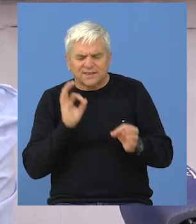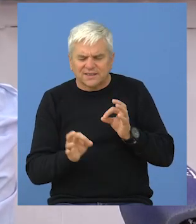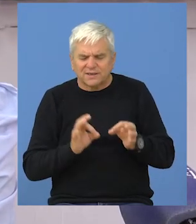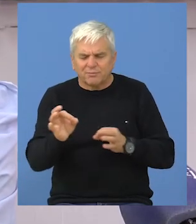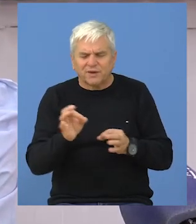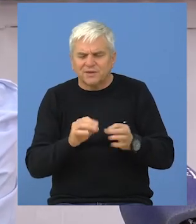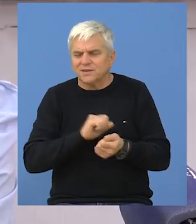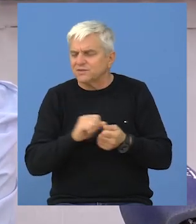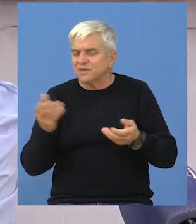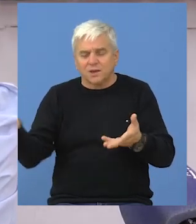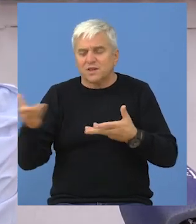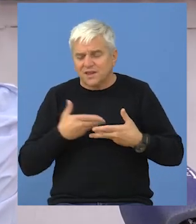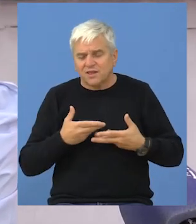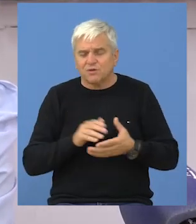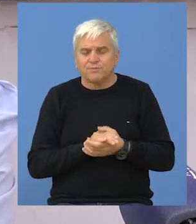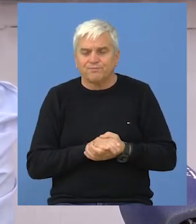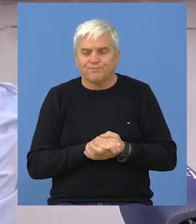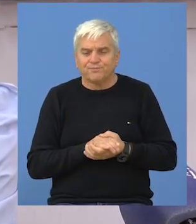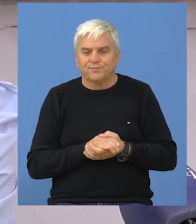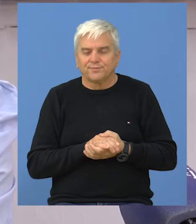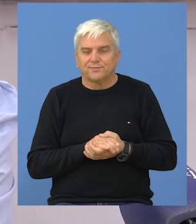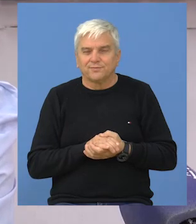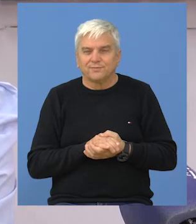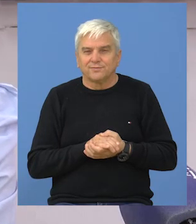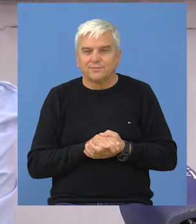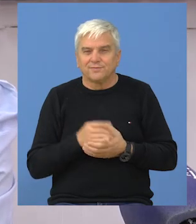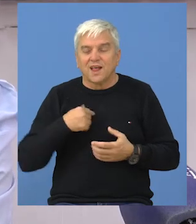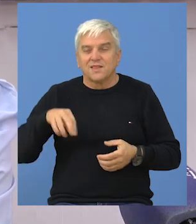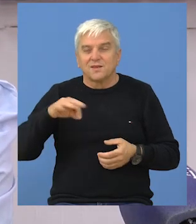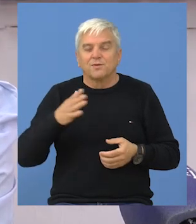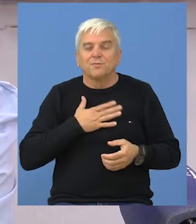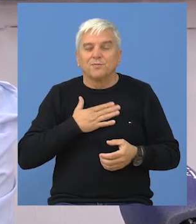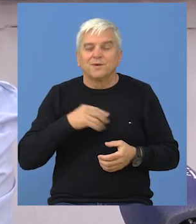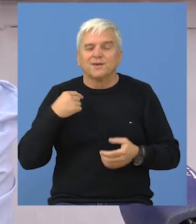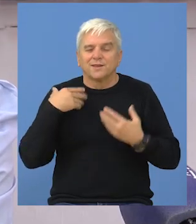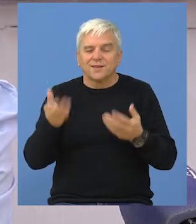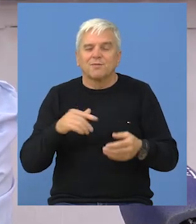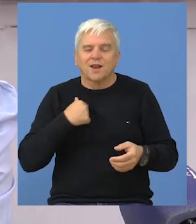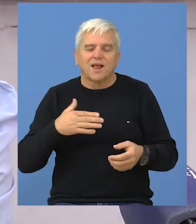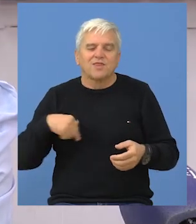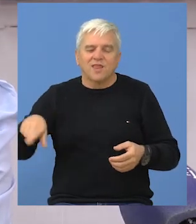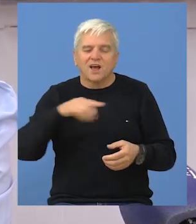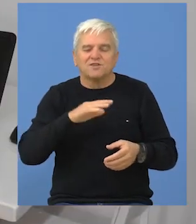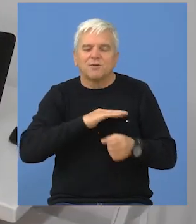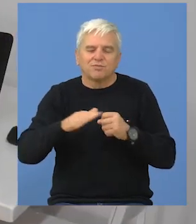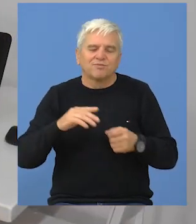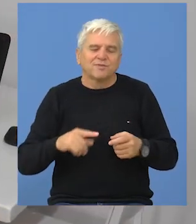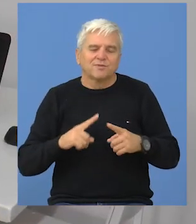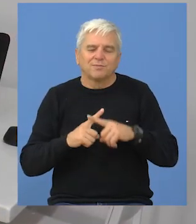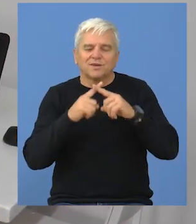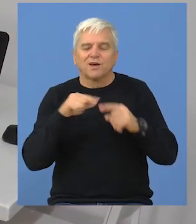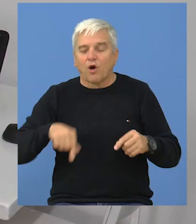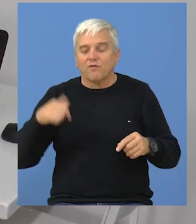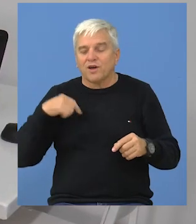i sve nam je dato tako da na nama je da damo svoj maksimum. Od ove